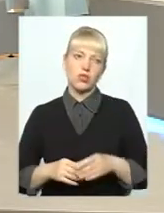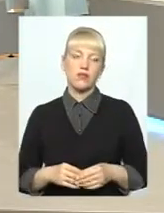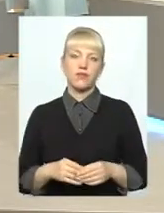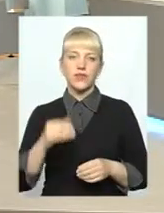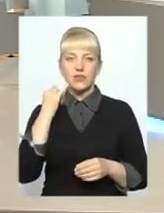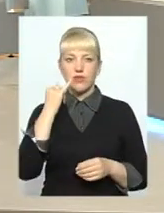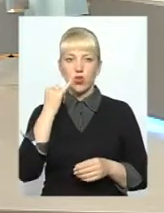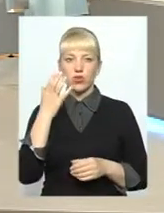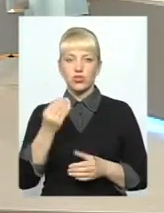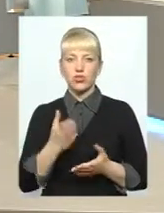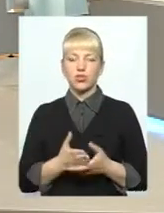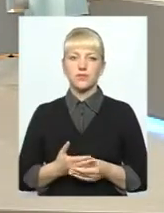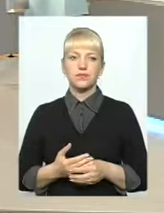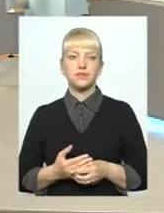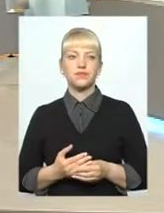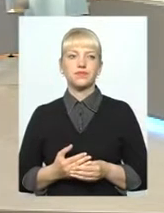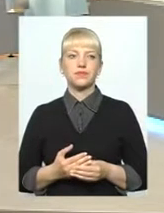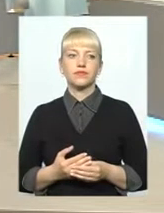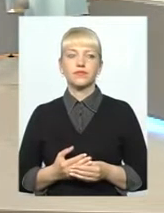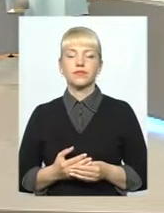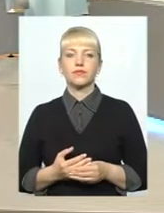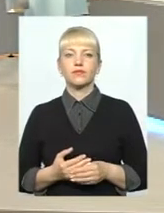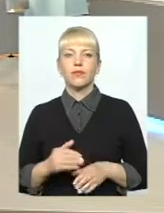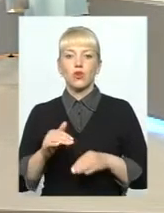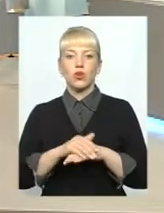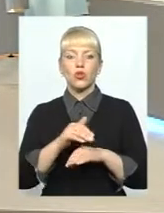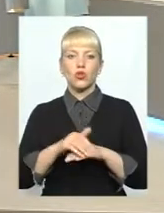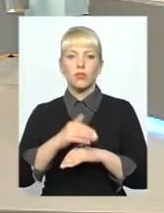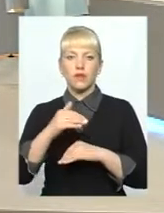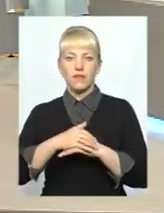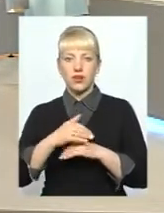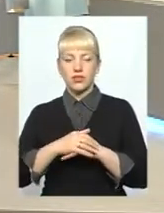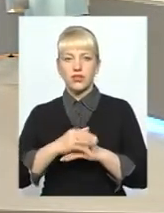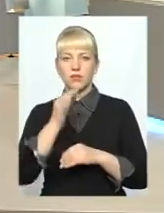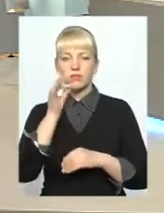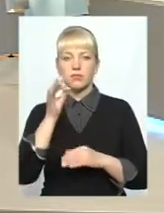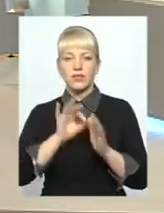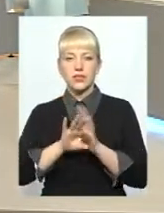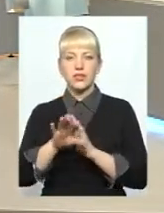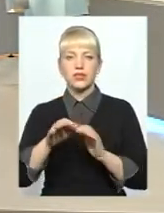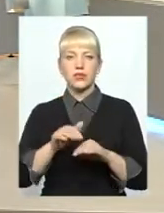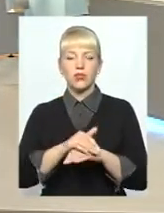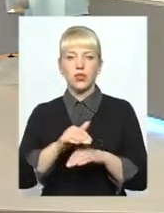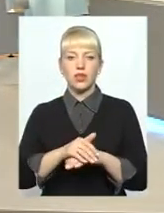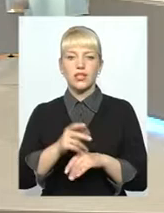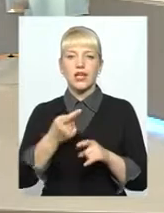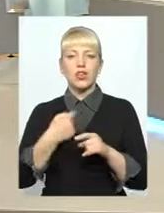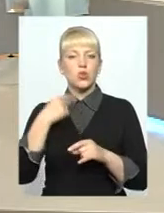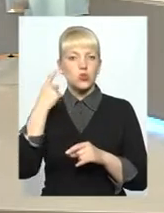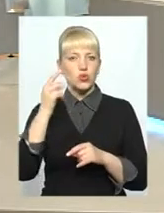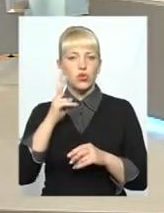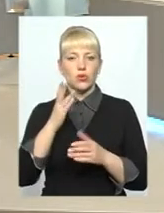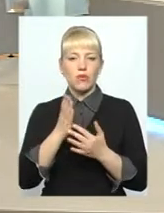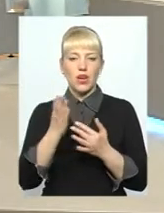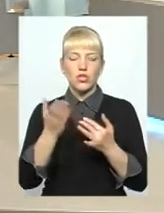один дзвінок. Слухаємо вас, говоріть, будь ласка. Доброго вечора. Добрий вечір. Докторівська, чула, що ті, хто на субсидію має